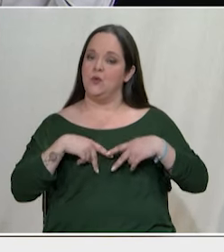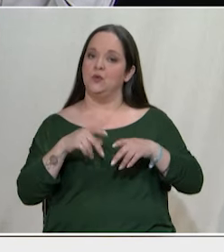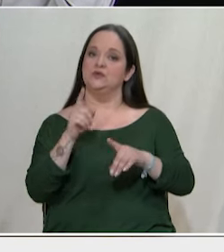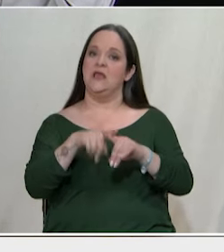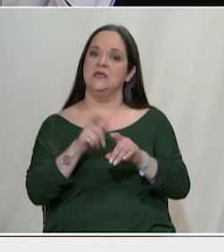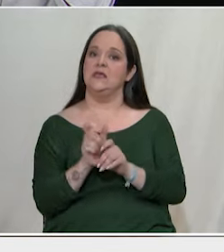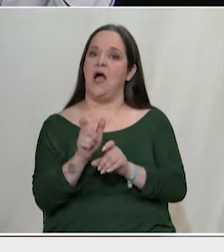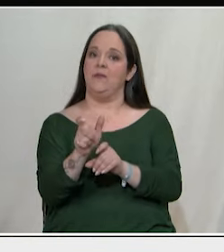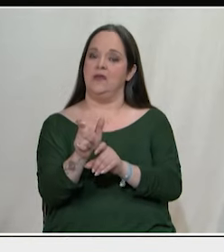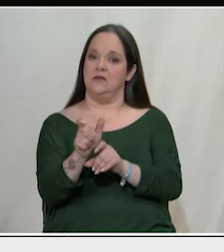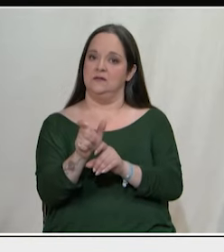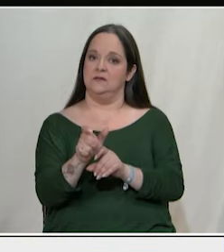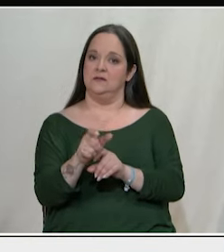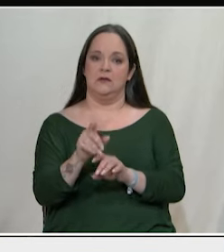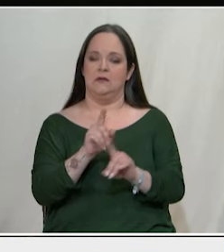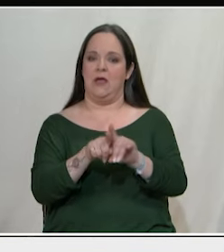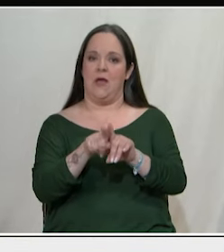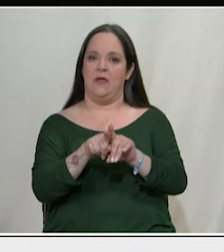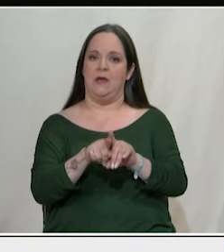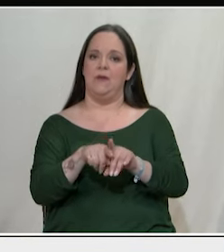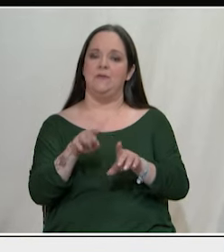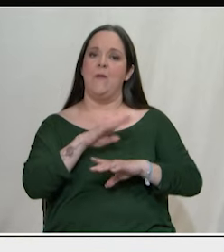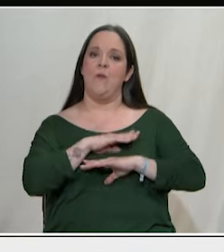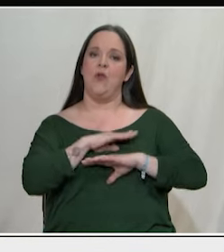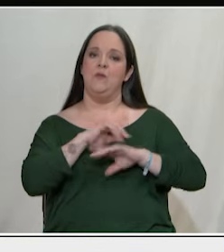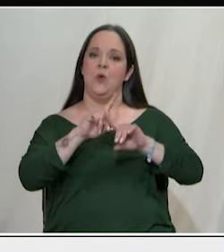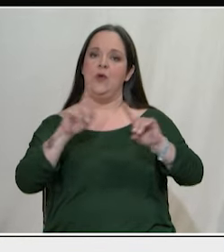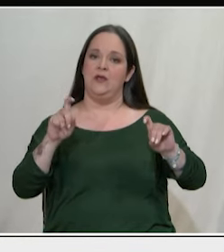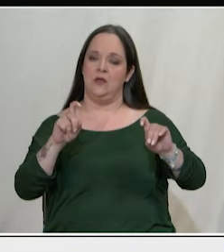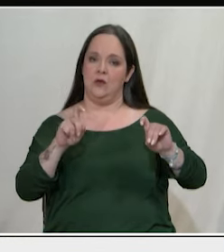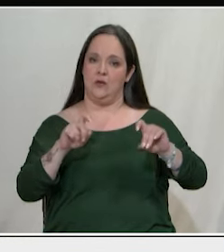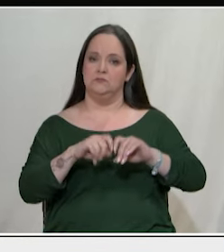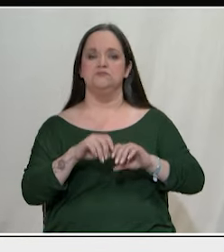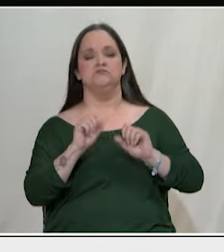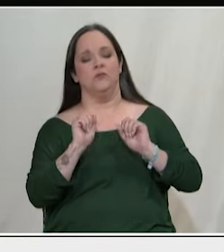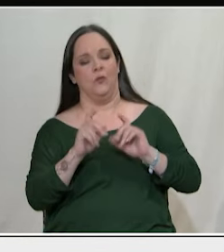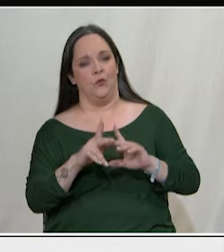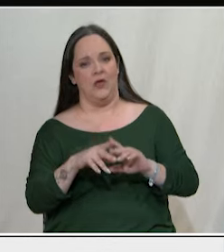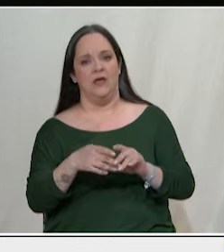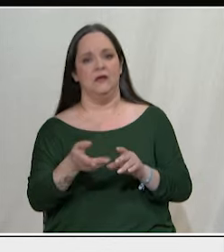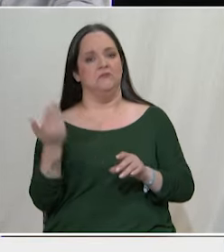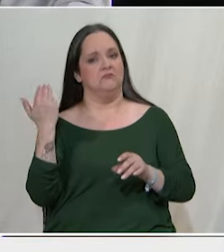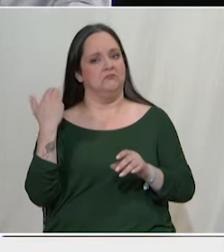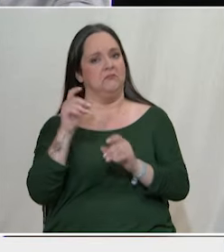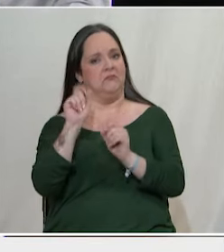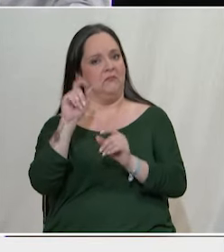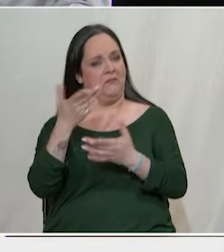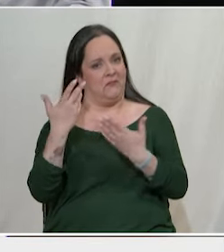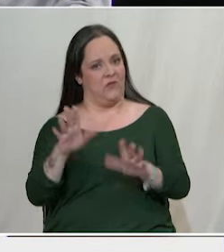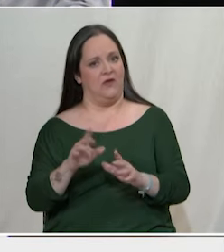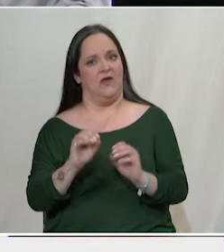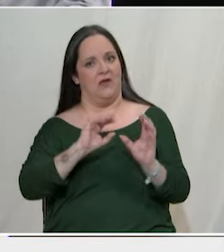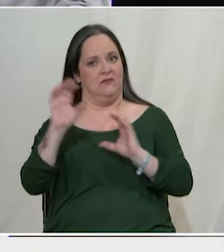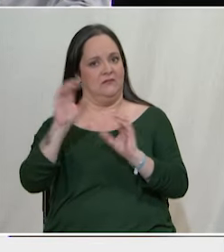δεν έχει στείλει καμία σχέση με πολεμικό υλικό σε ό,τι αναφερόταν σε συγκεκριμένη... Καλά έχει στείλει σε άλλες φάσεις και τώρα... Όχι γιατί η